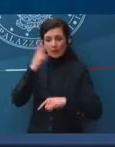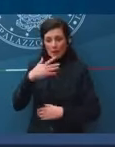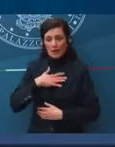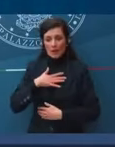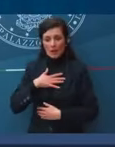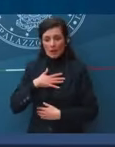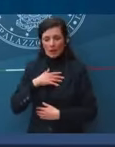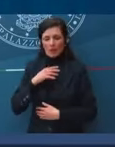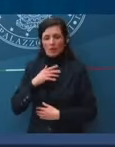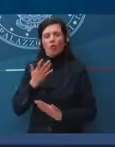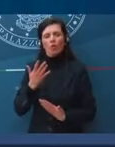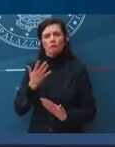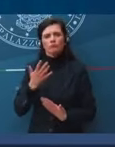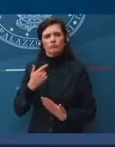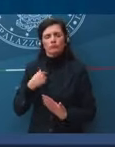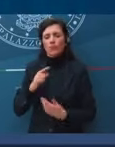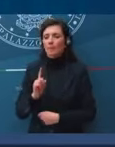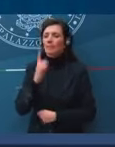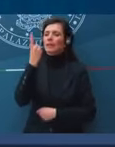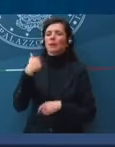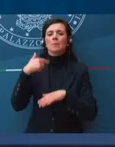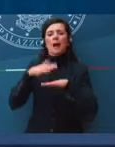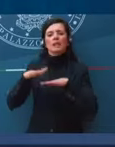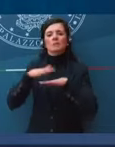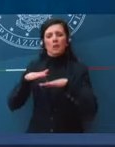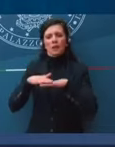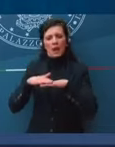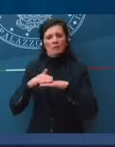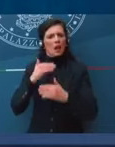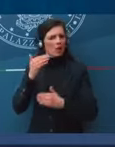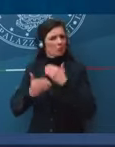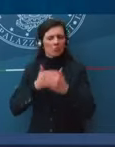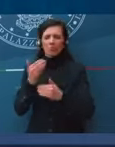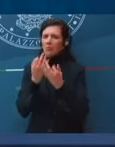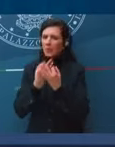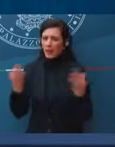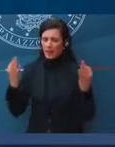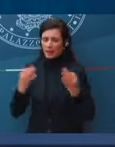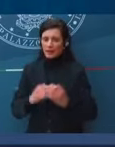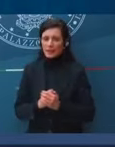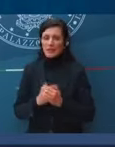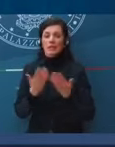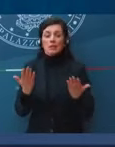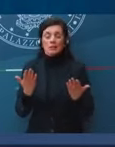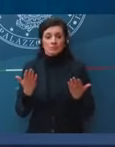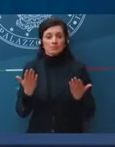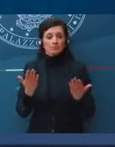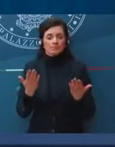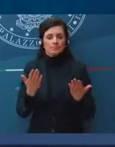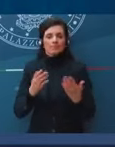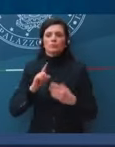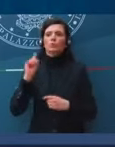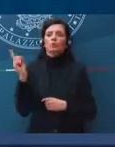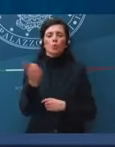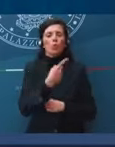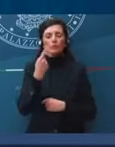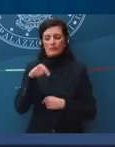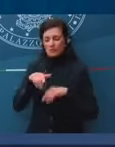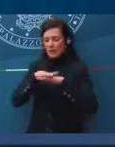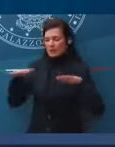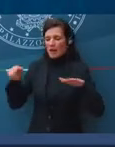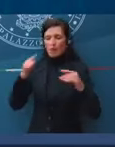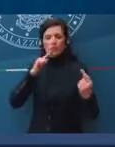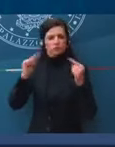una prima esperienza che è andata molto bene. Dicevo, però, quello che tutti condividono intorno a quel